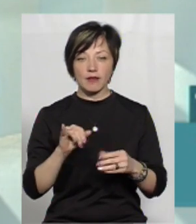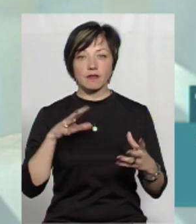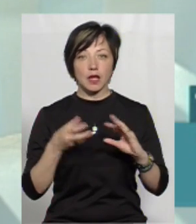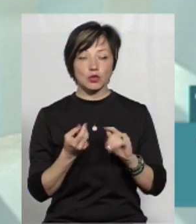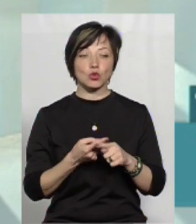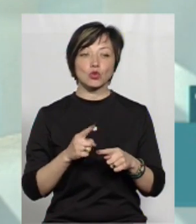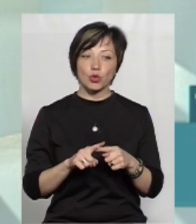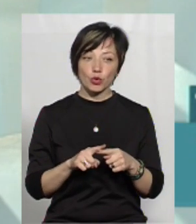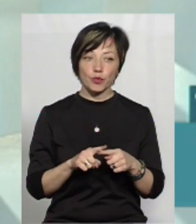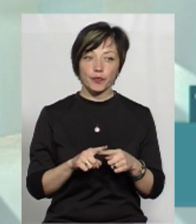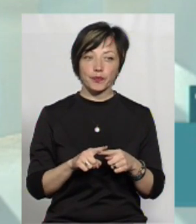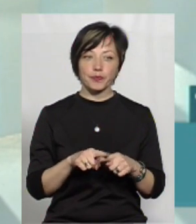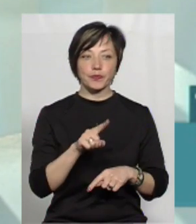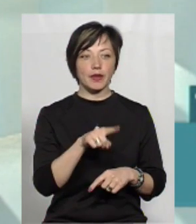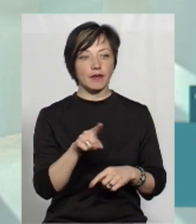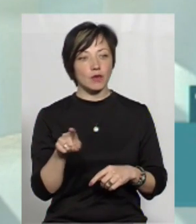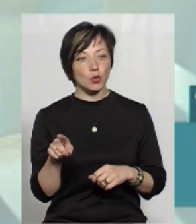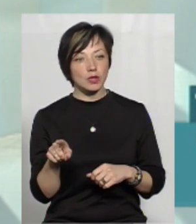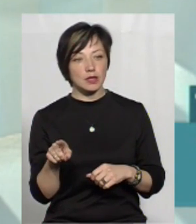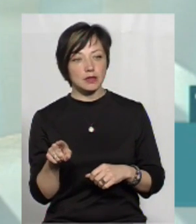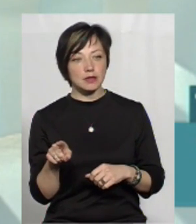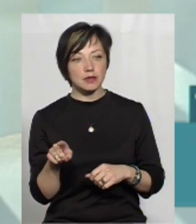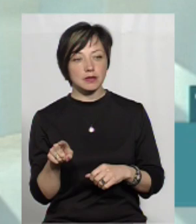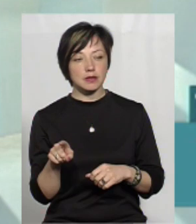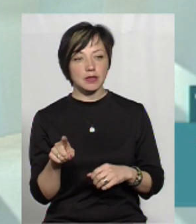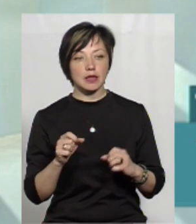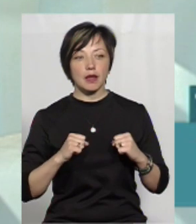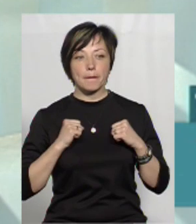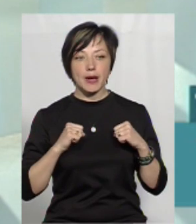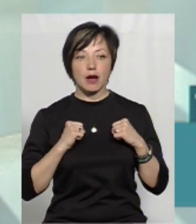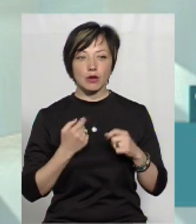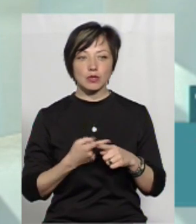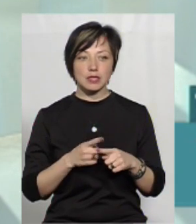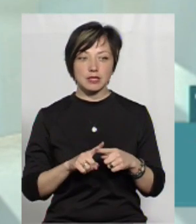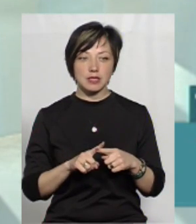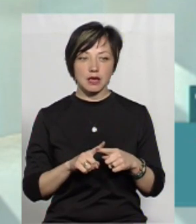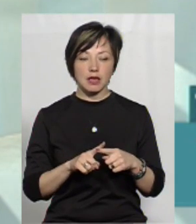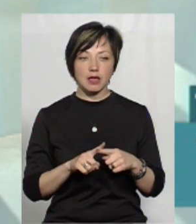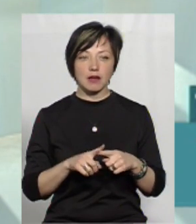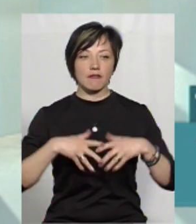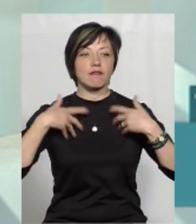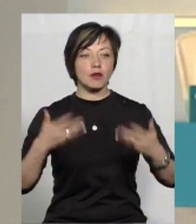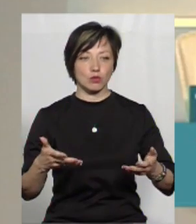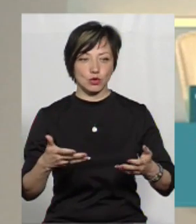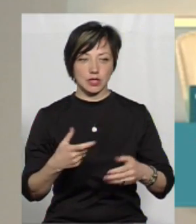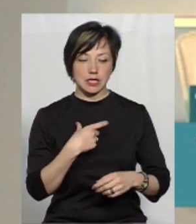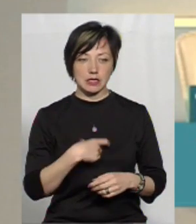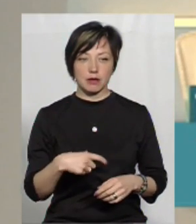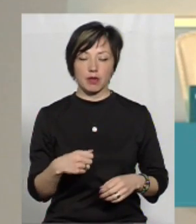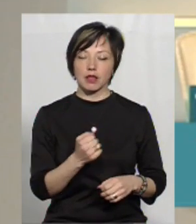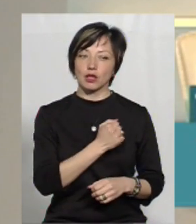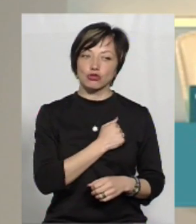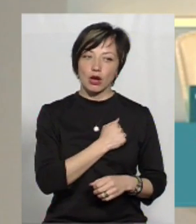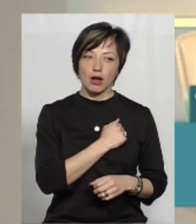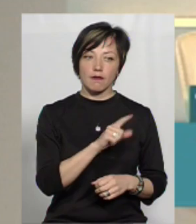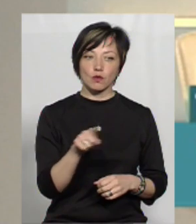внаслідок цього вони намагаються це випустити з себе. На жаль,